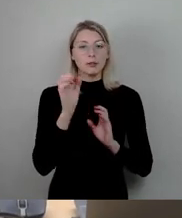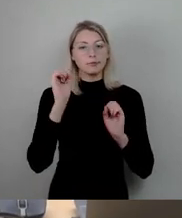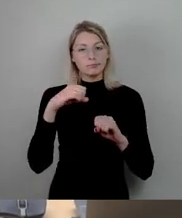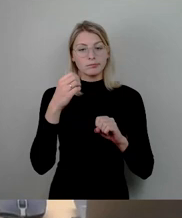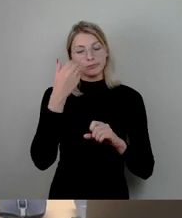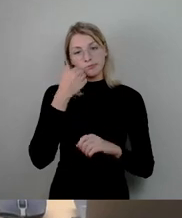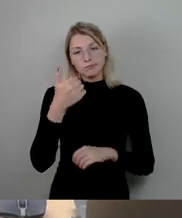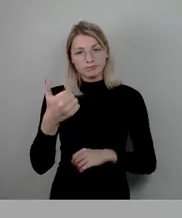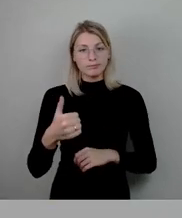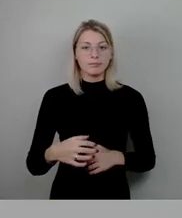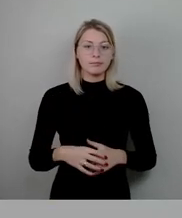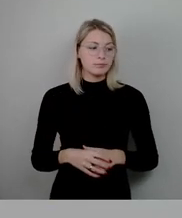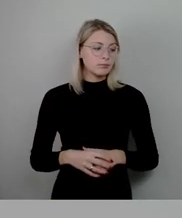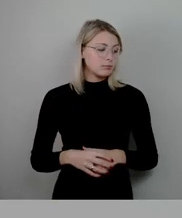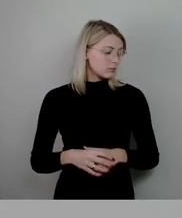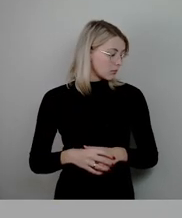das Stimmezeichen.